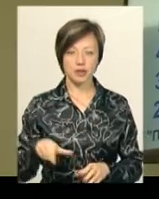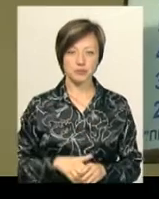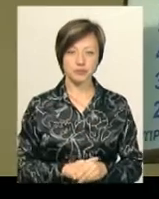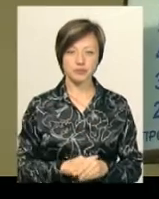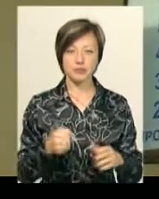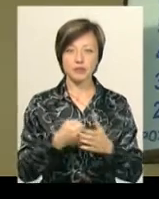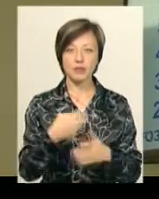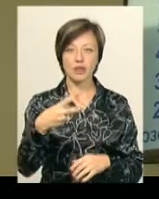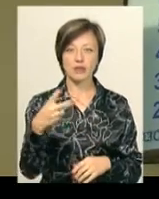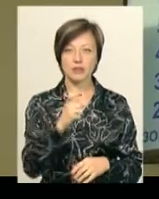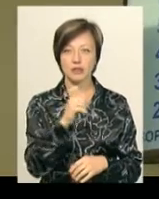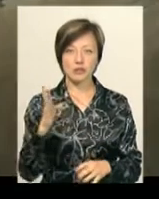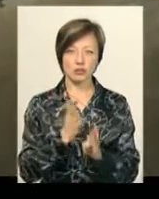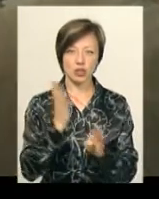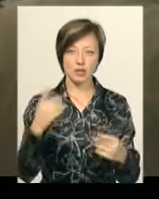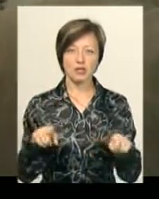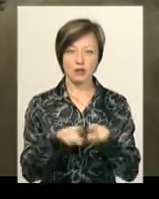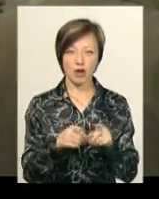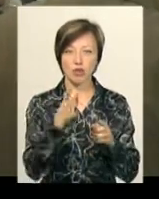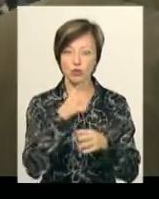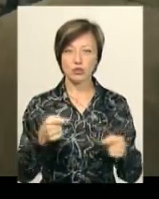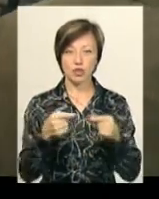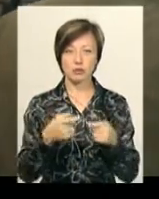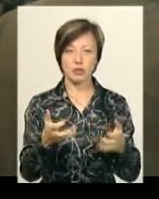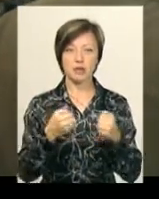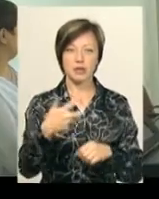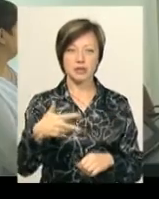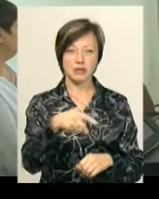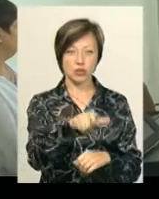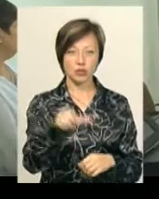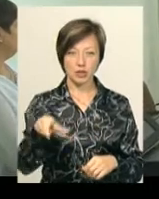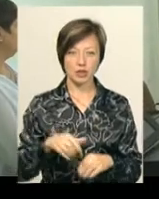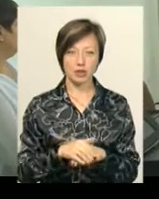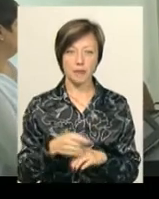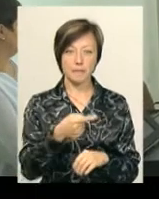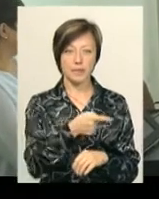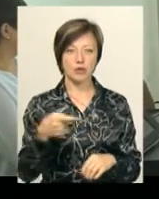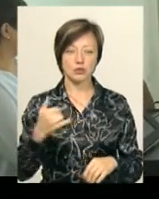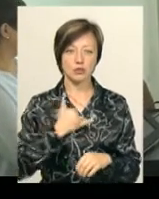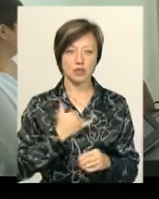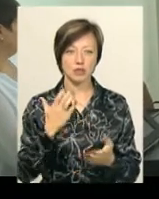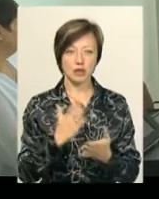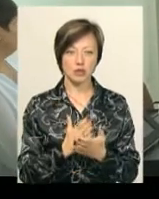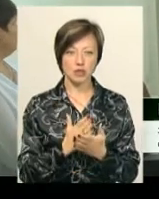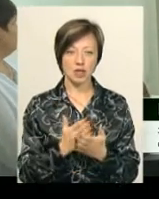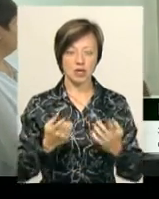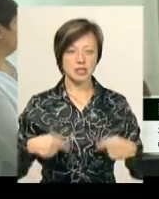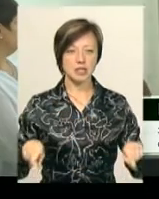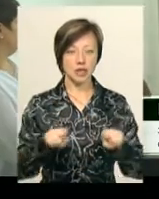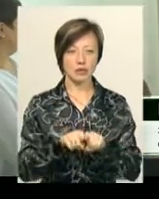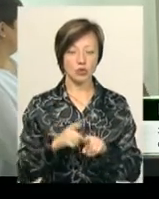До 20 хвилин у черзі так одночасно прийматимуть до 30 відвідувачів. На першій поверхі в нас знаходиться сектор